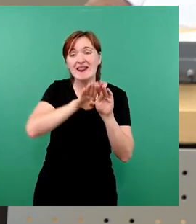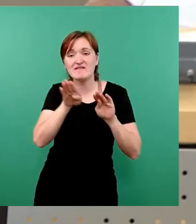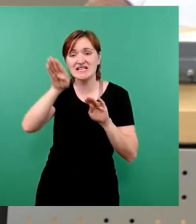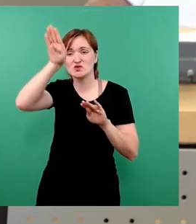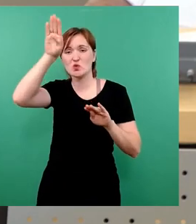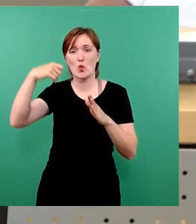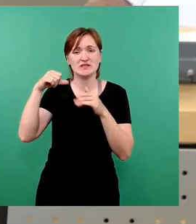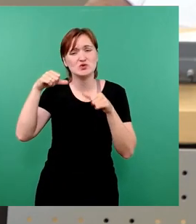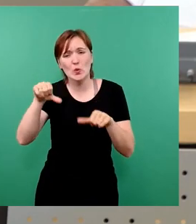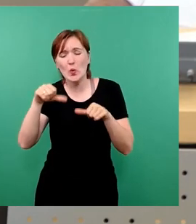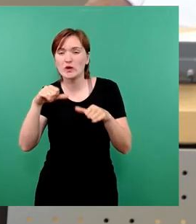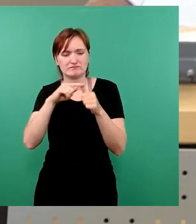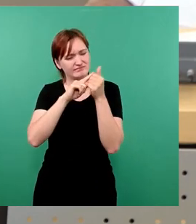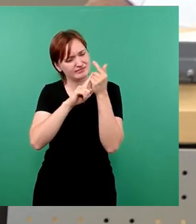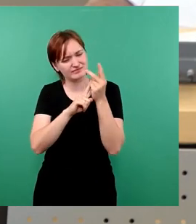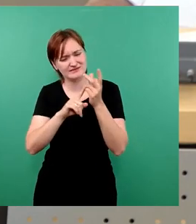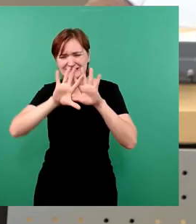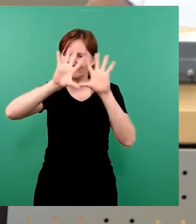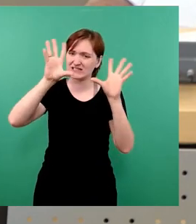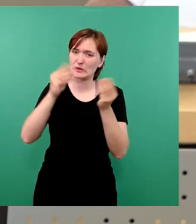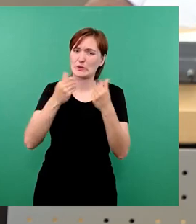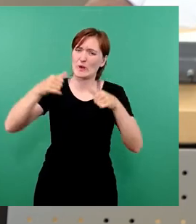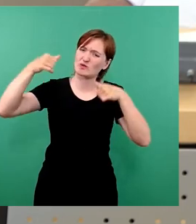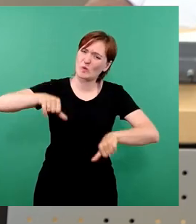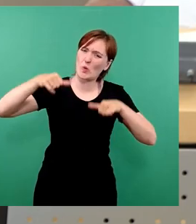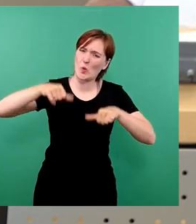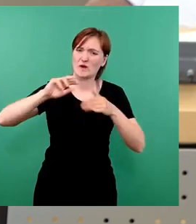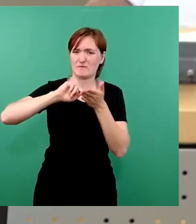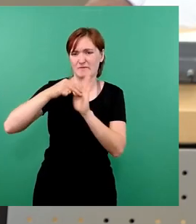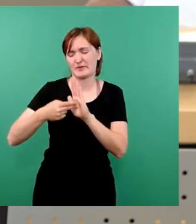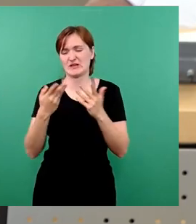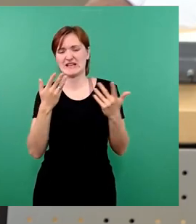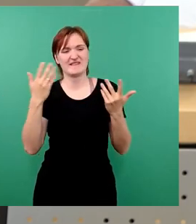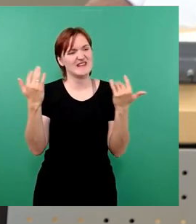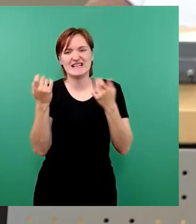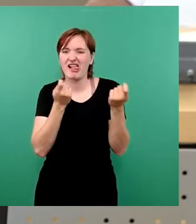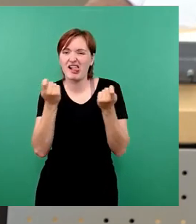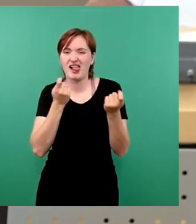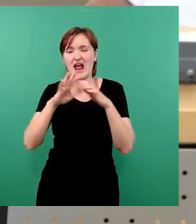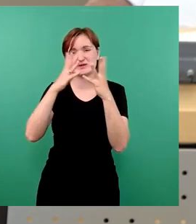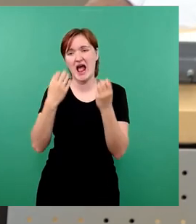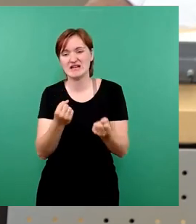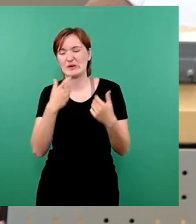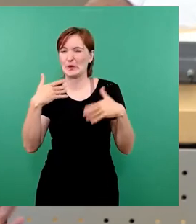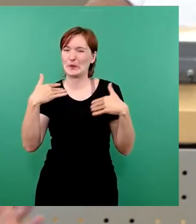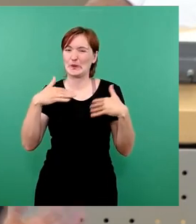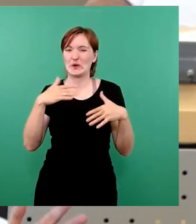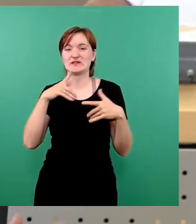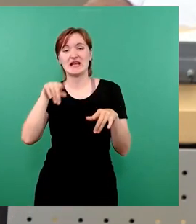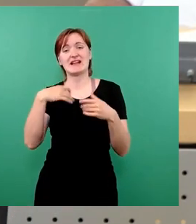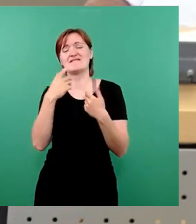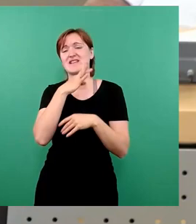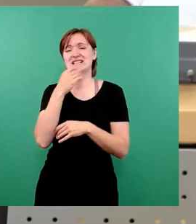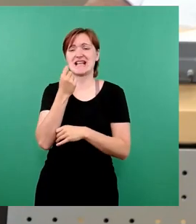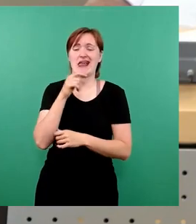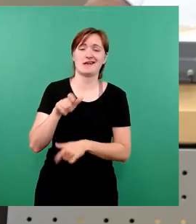macht einen massiven Druck auf die kommunale Haushalte. Und wenn dann in einzelnen Politikfeldern, da kann man den ÖPNV